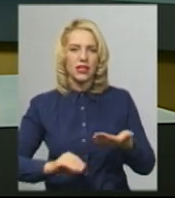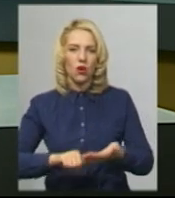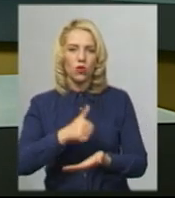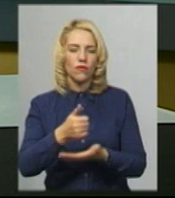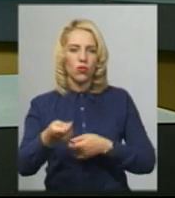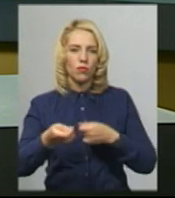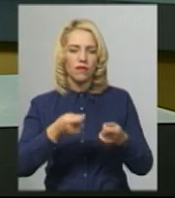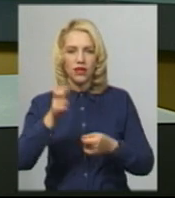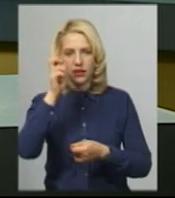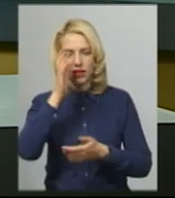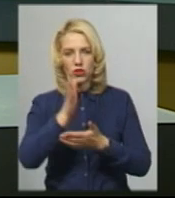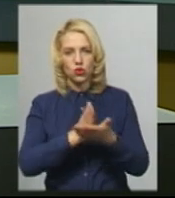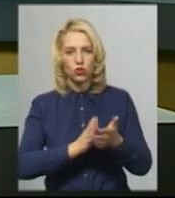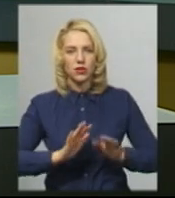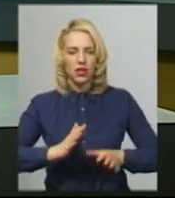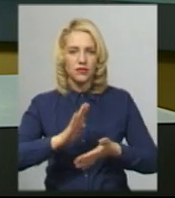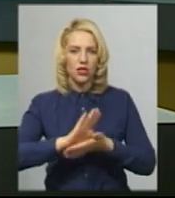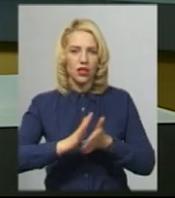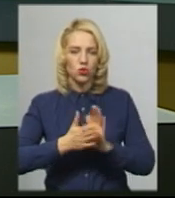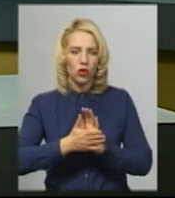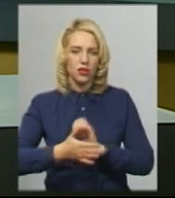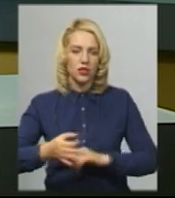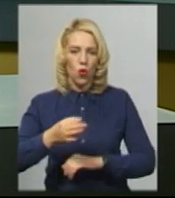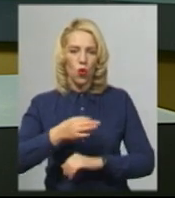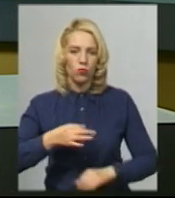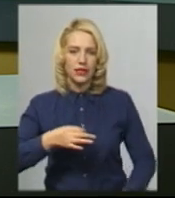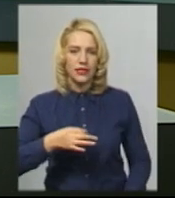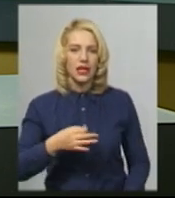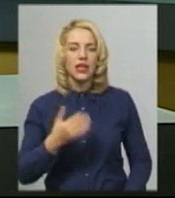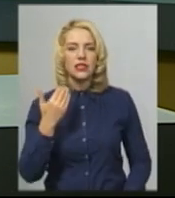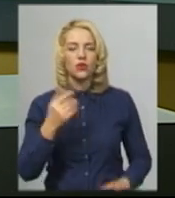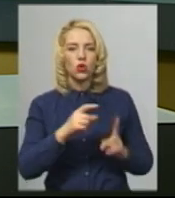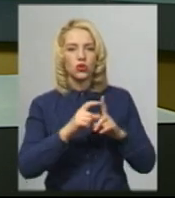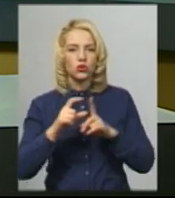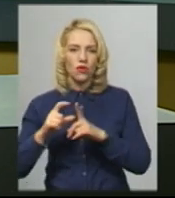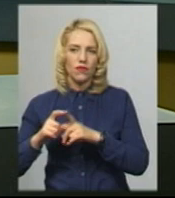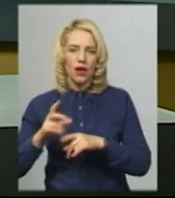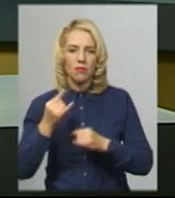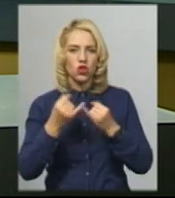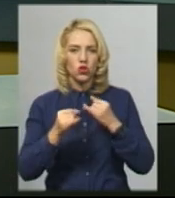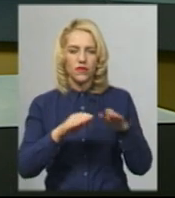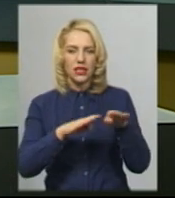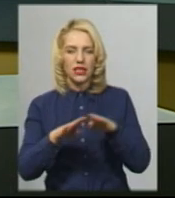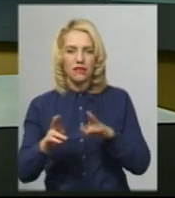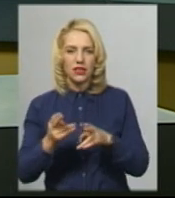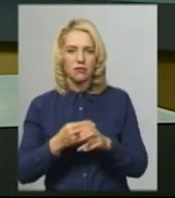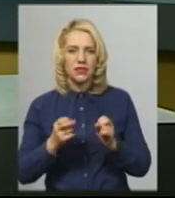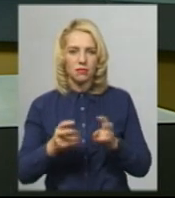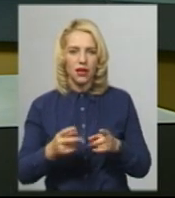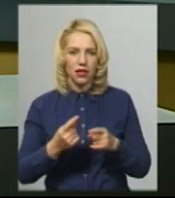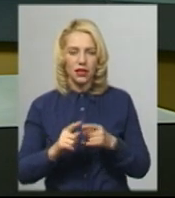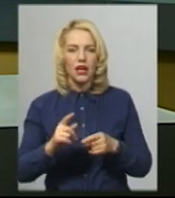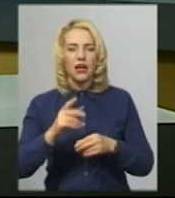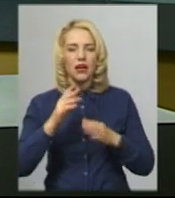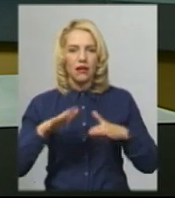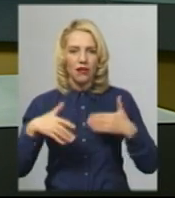управління Держслужби з надзвичайних ситуацій області Віталій Гричанюк. За його словами, про жовтому рівні небезпеки рятувальники радять без